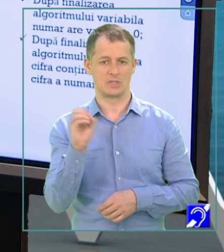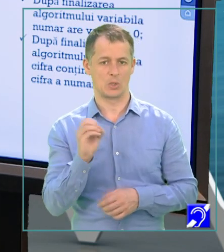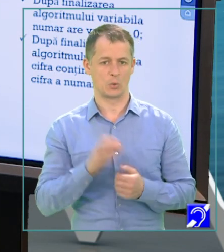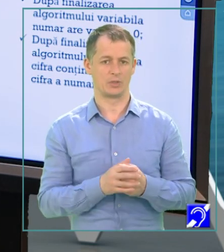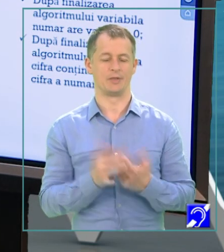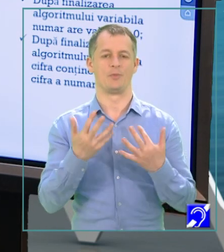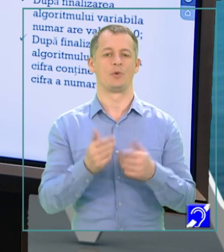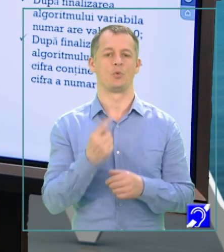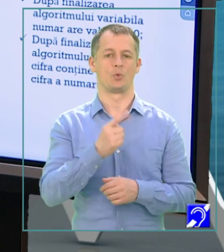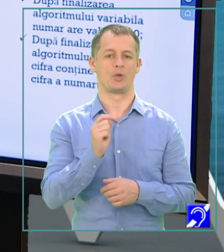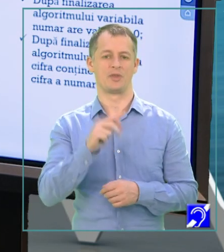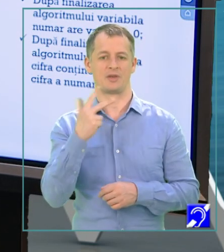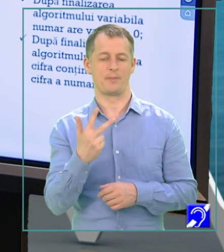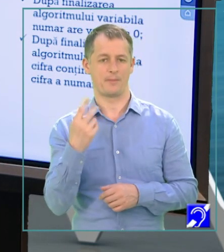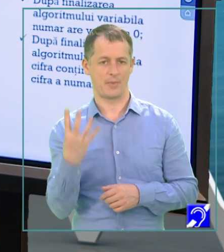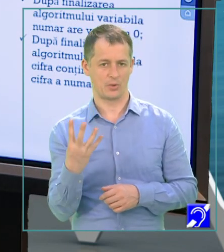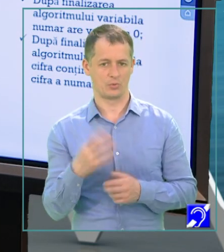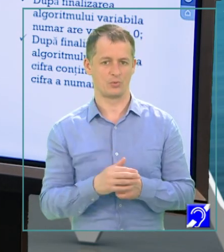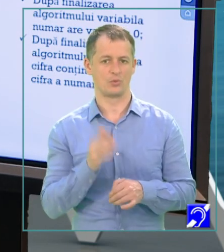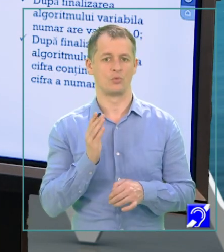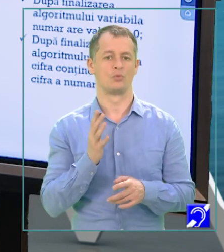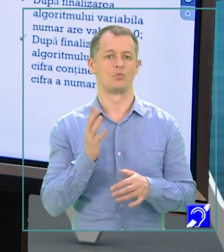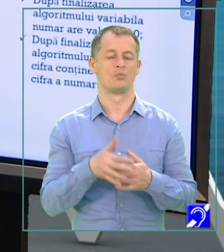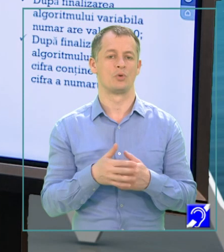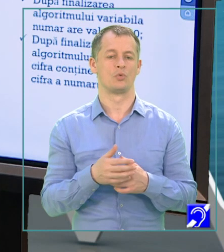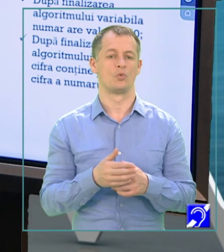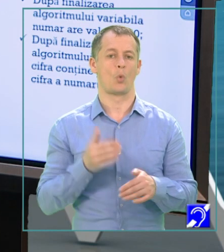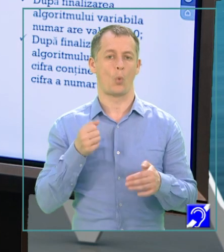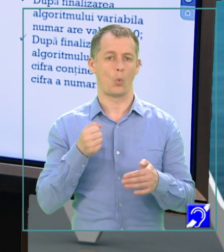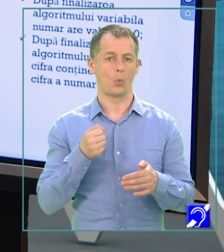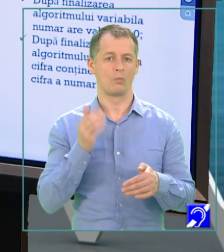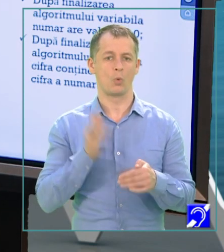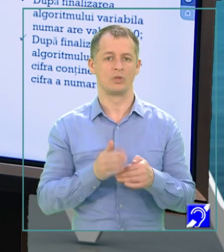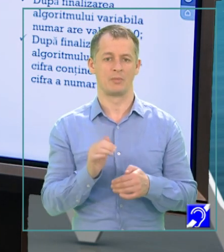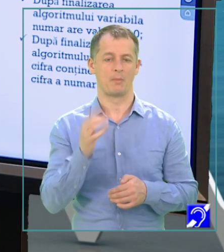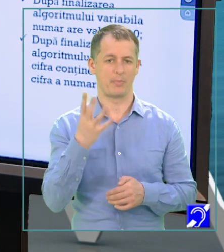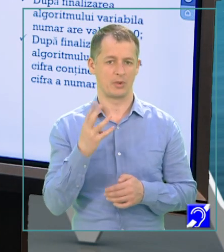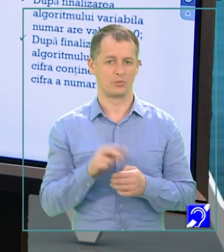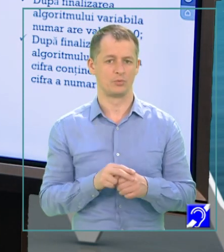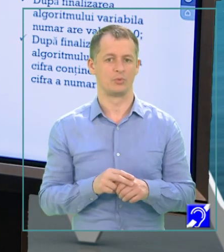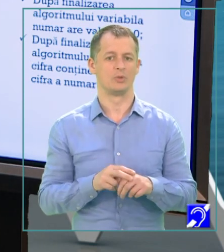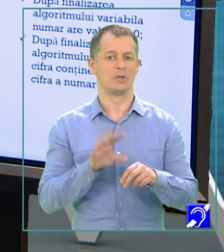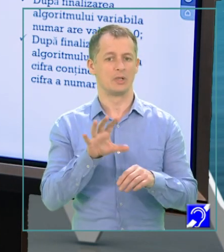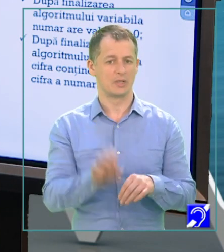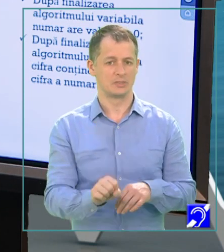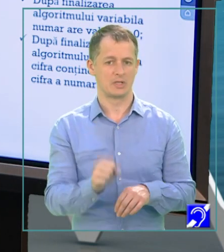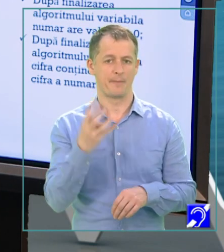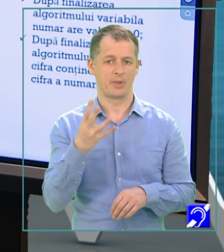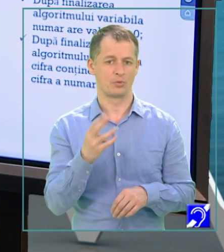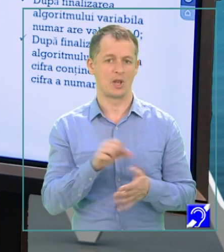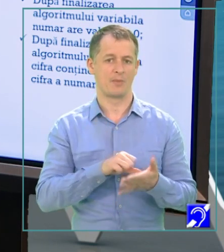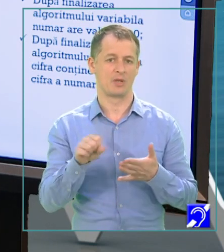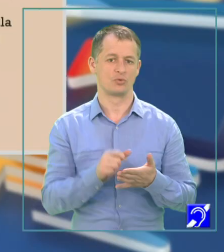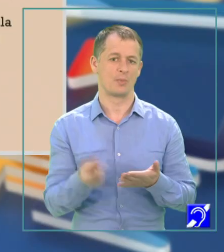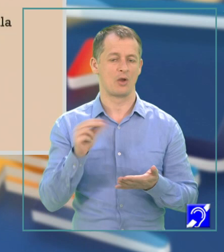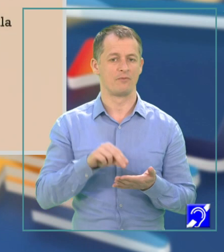numărul este 1, 2, 3, 4, având ultima cifră, 4, reținem în variabila cifra numărul 4, o eliminăm și